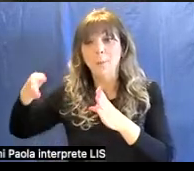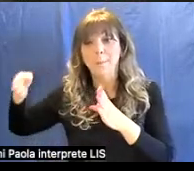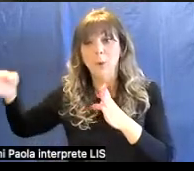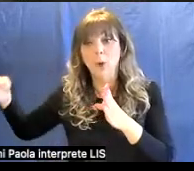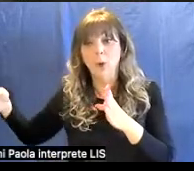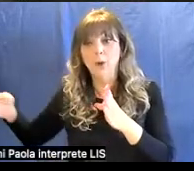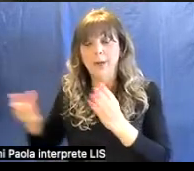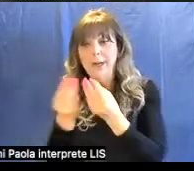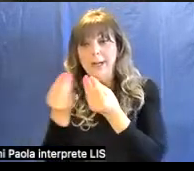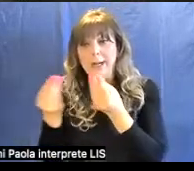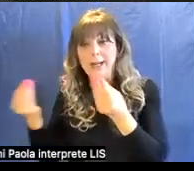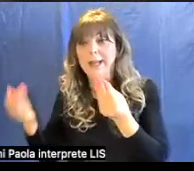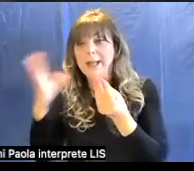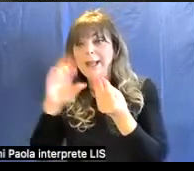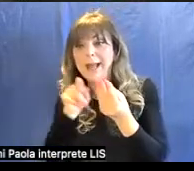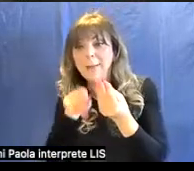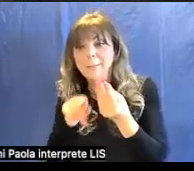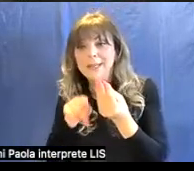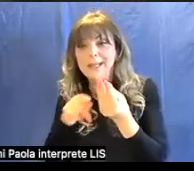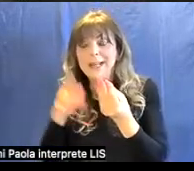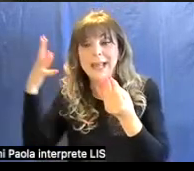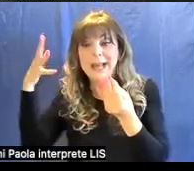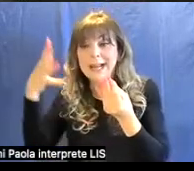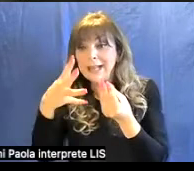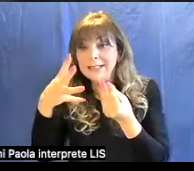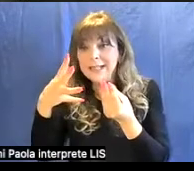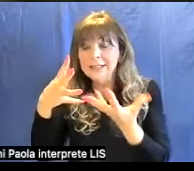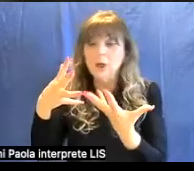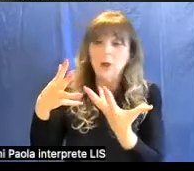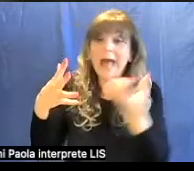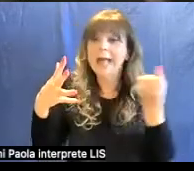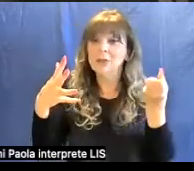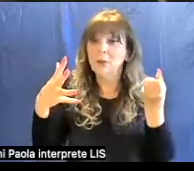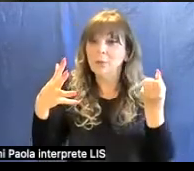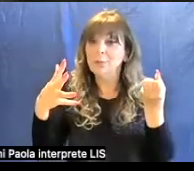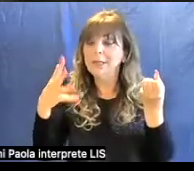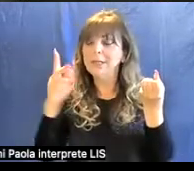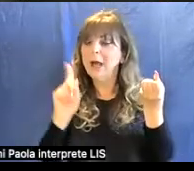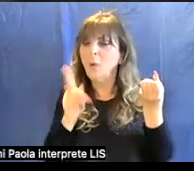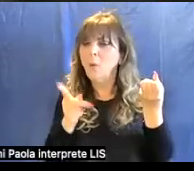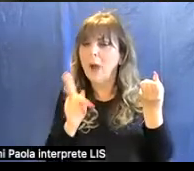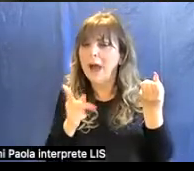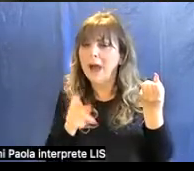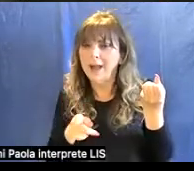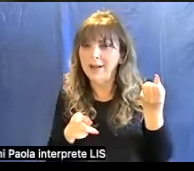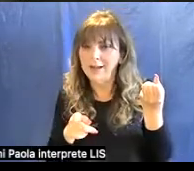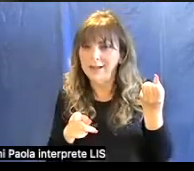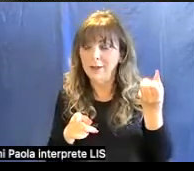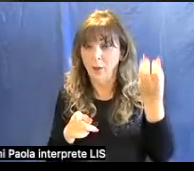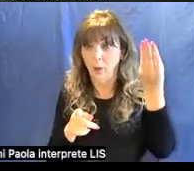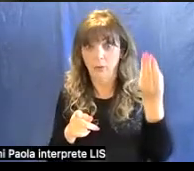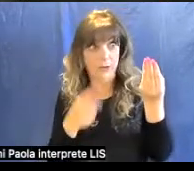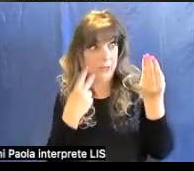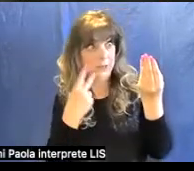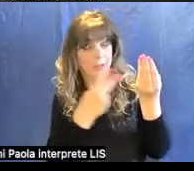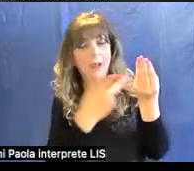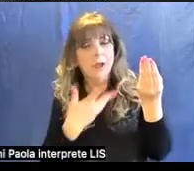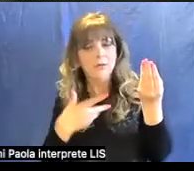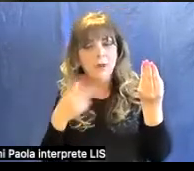qual è quella parte della radiazione che è stata assorbita dall'oggetto che stiamo osservando.